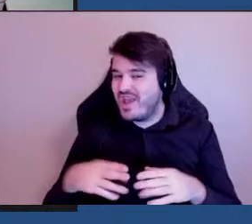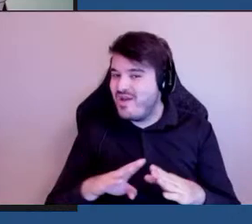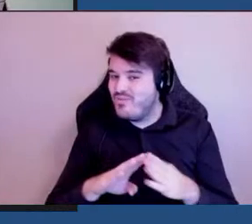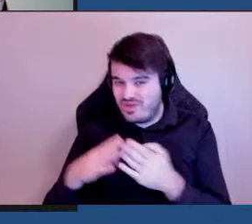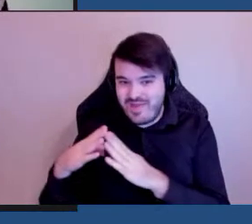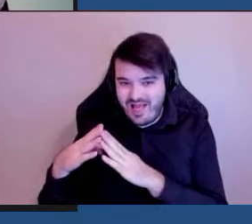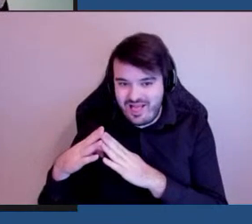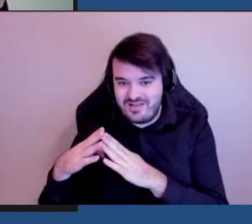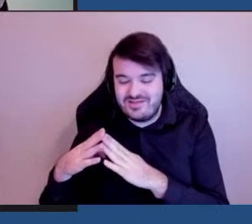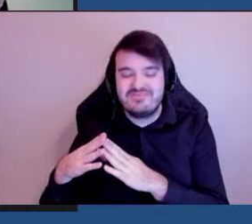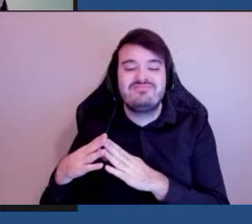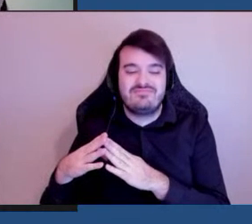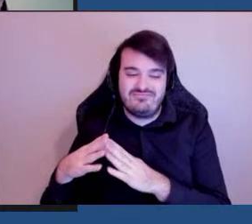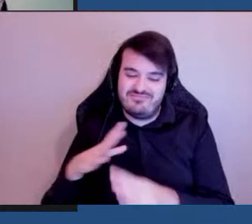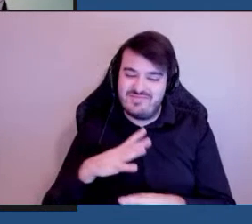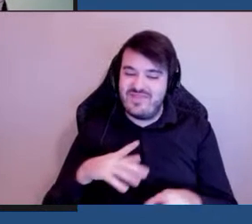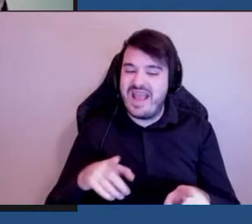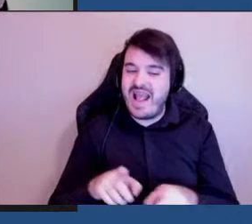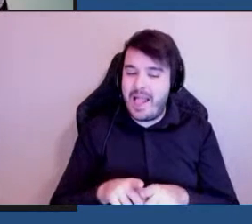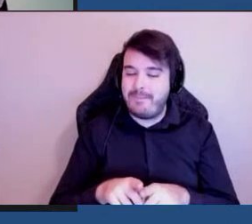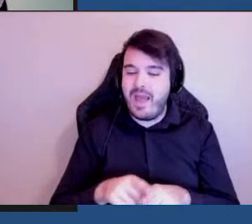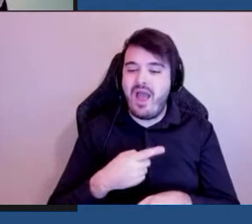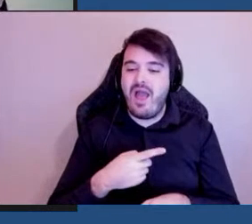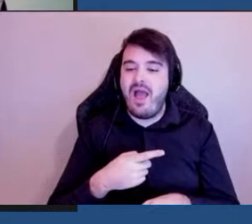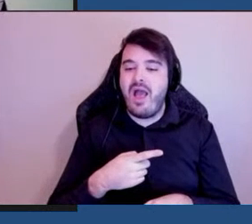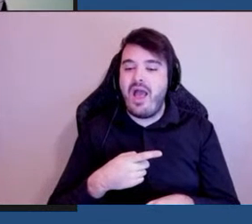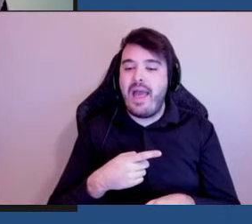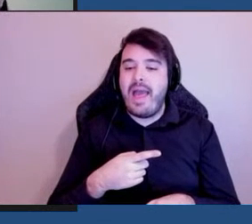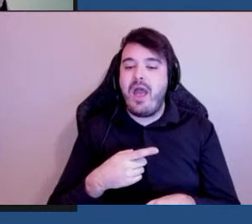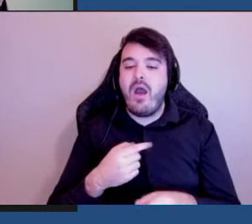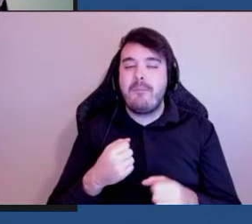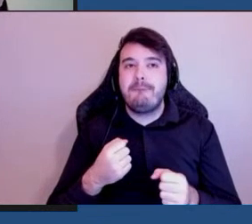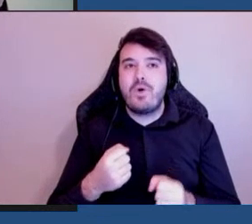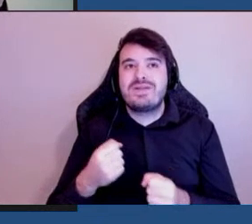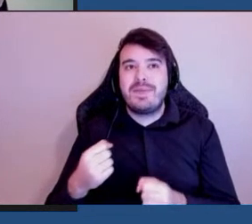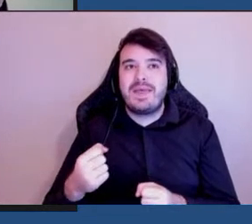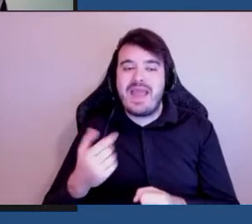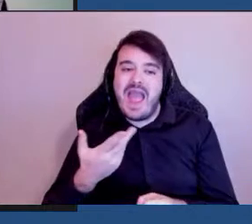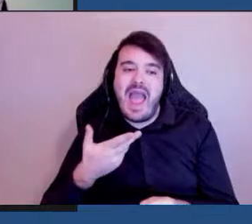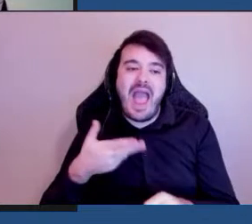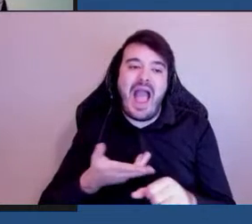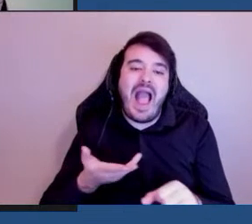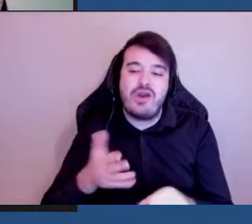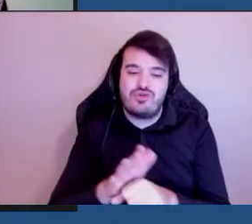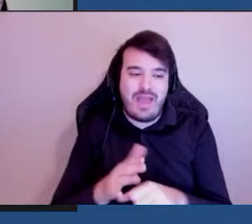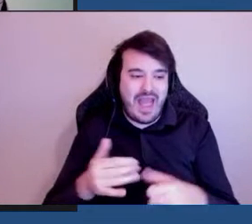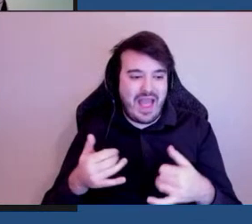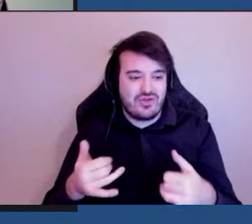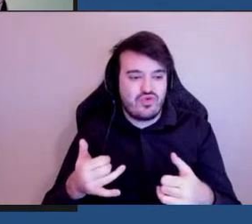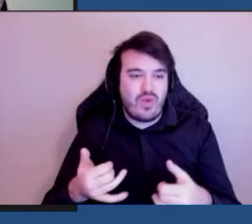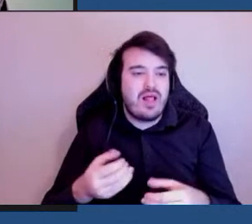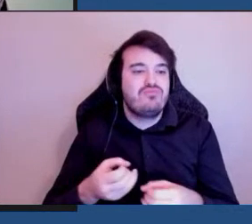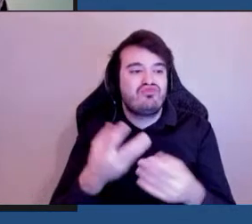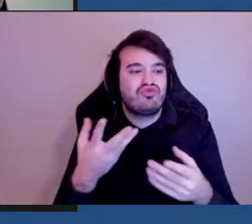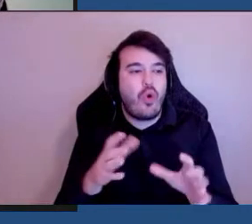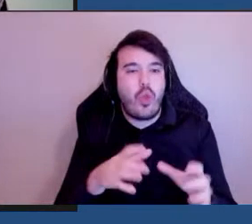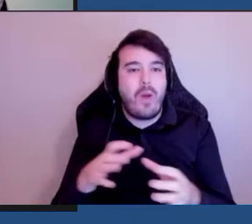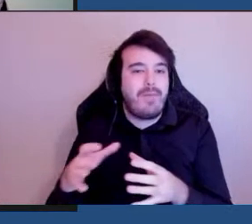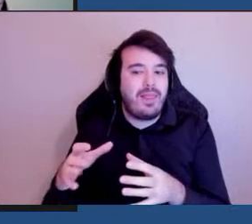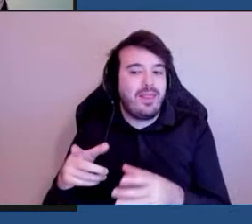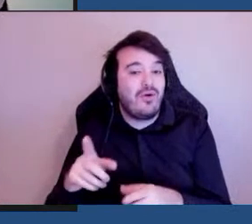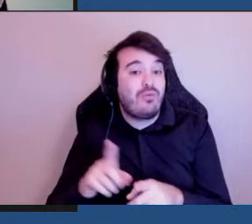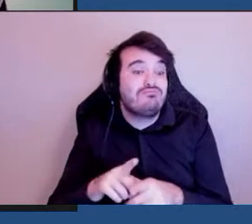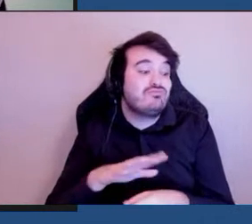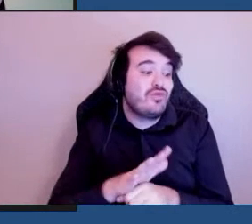il y a également des possibilités d'engagement actuel dans plusieurs domaines dont la COVID-19